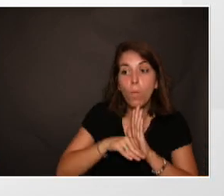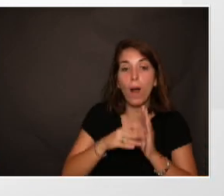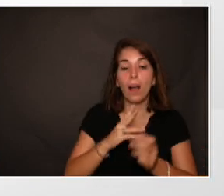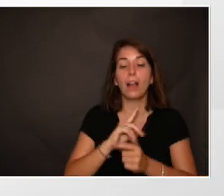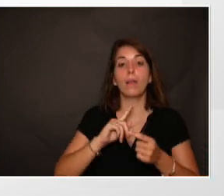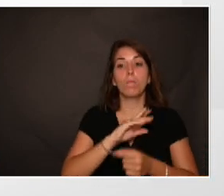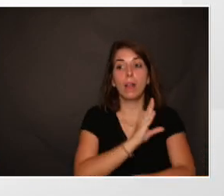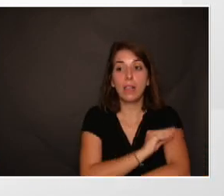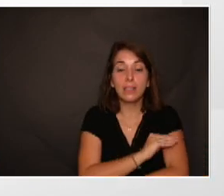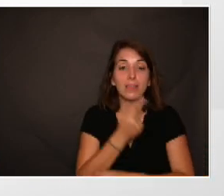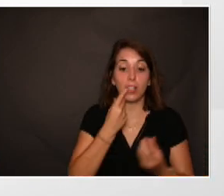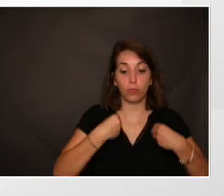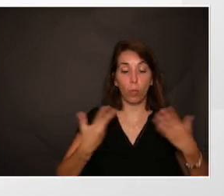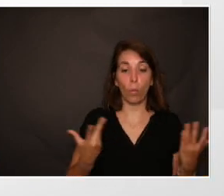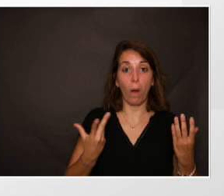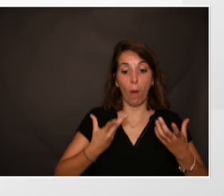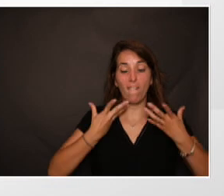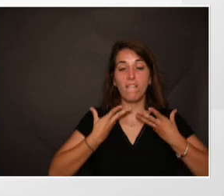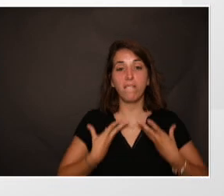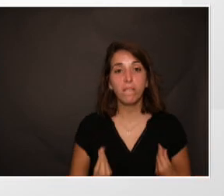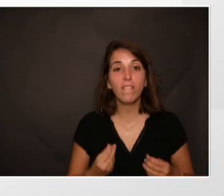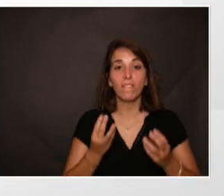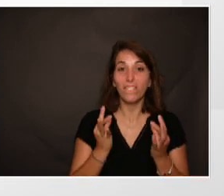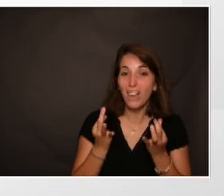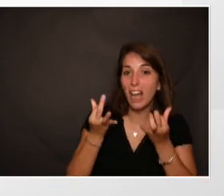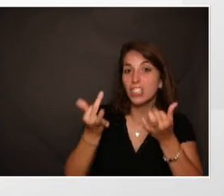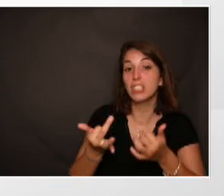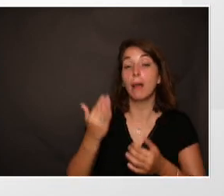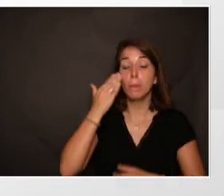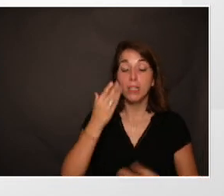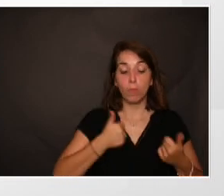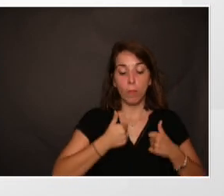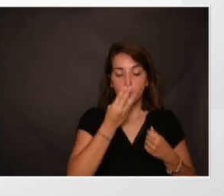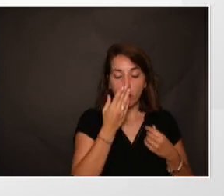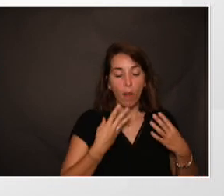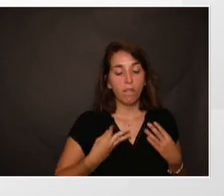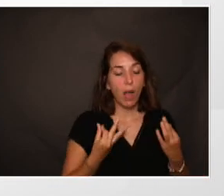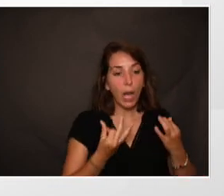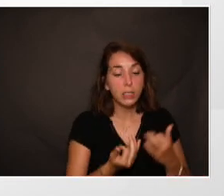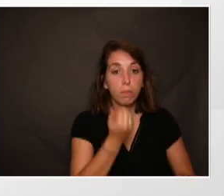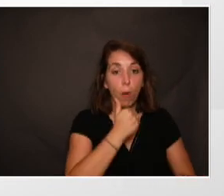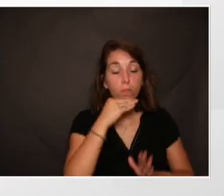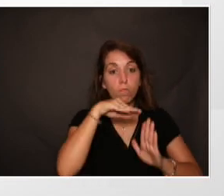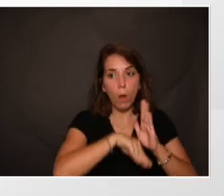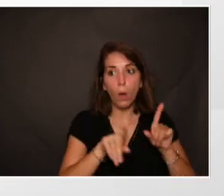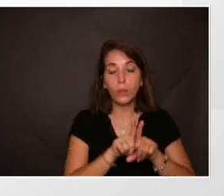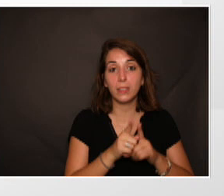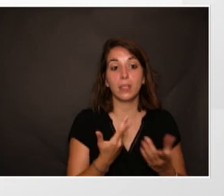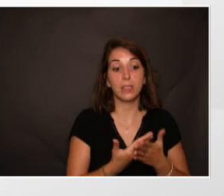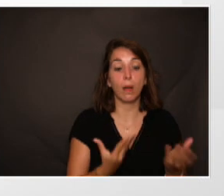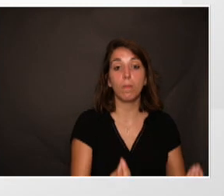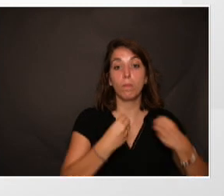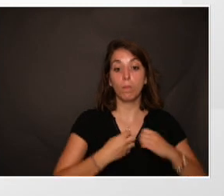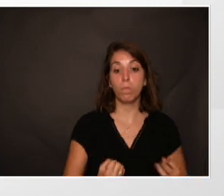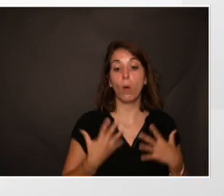fragile. Si on est plus fragile, on va avoir plus de mal à manger, donc plus ça risque de faire des infections, on va être en moins